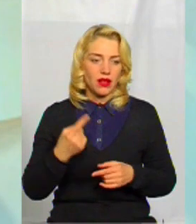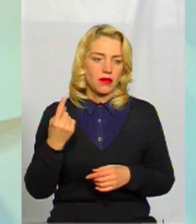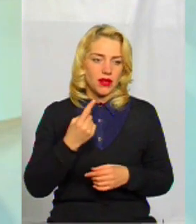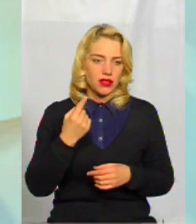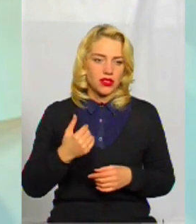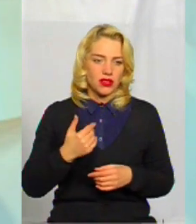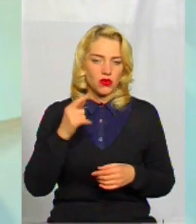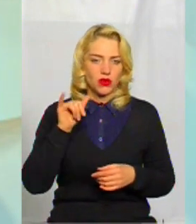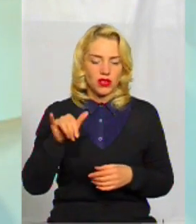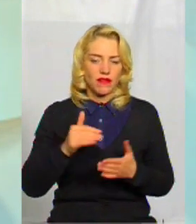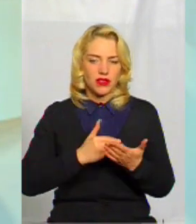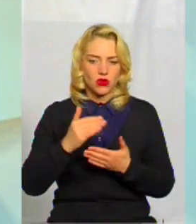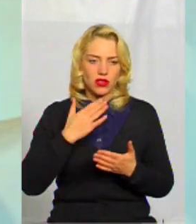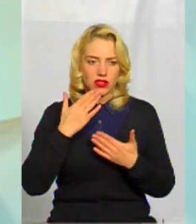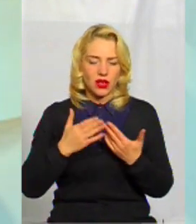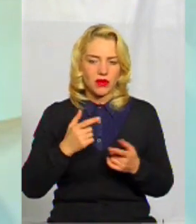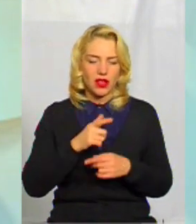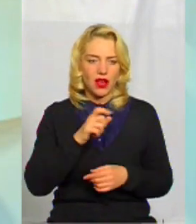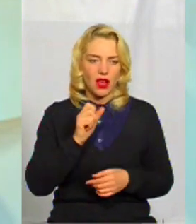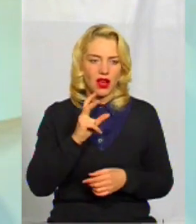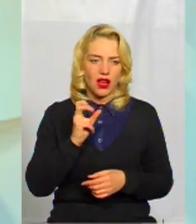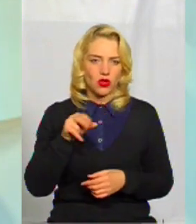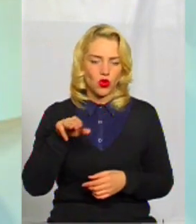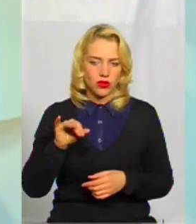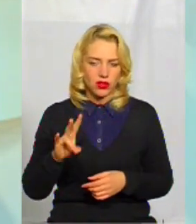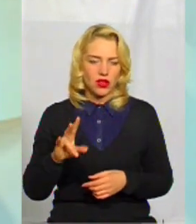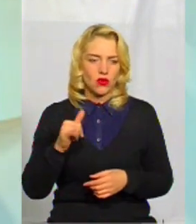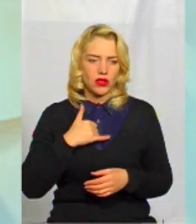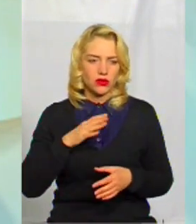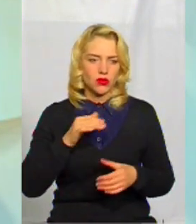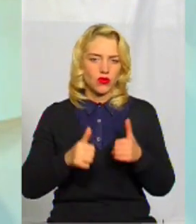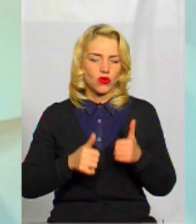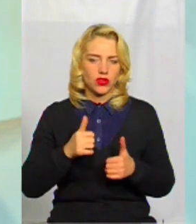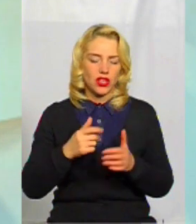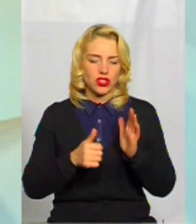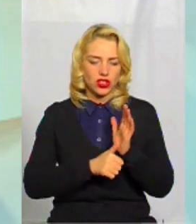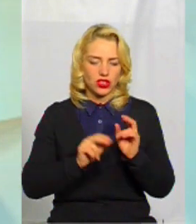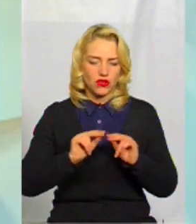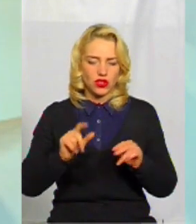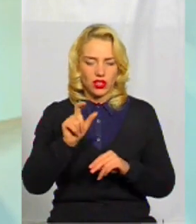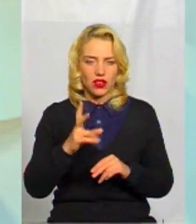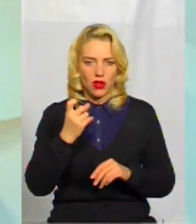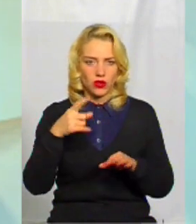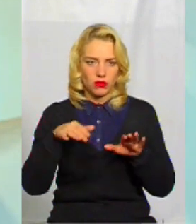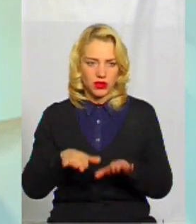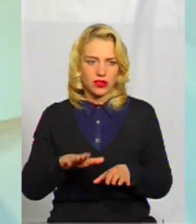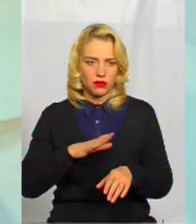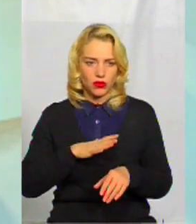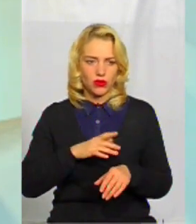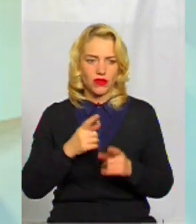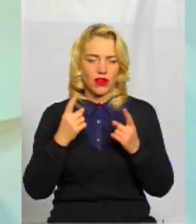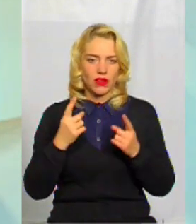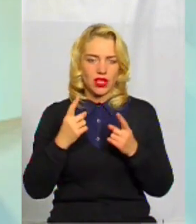-перше, був дуже високий запит на цей хакатон. У нас був конкурс шісті вчительок на одне місце. Тобто, був реально,